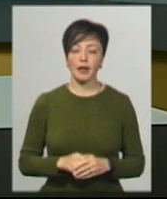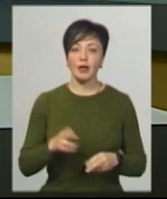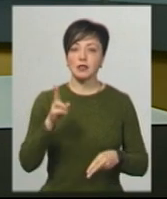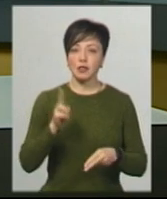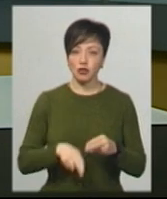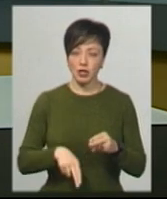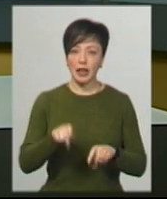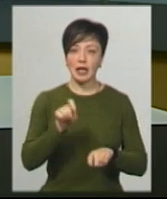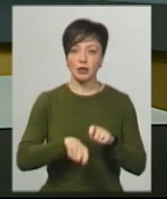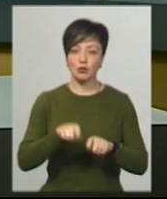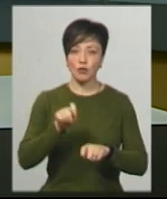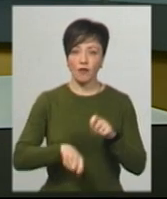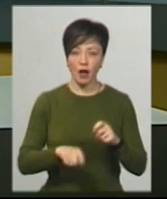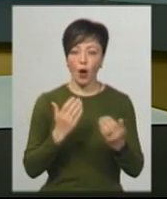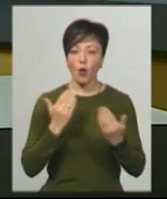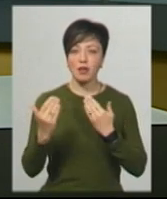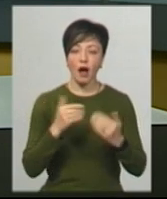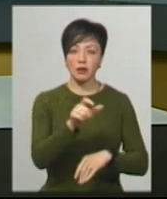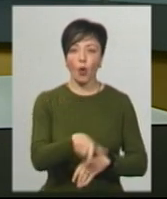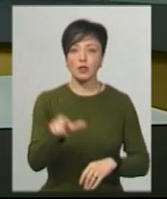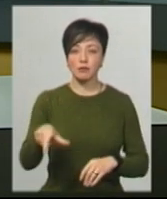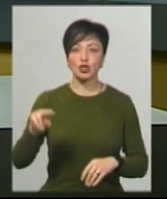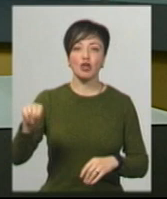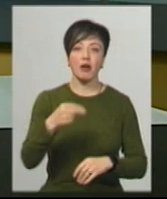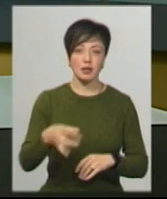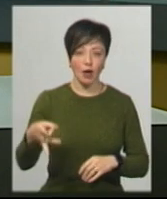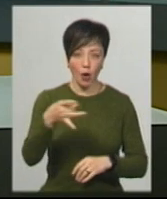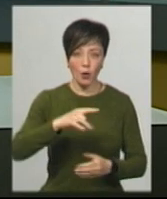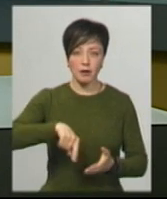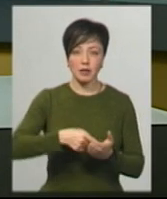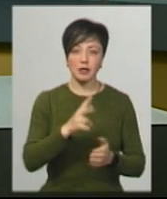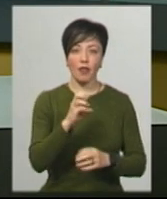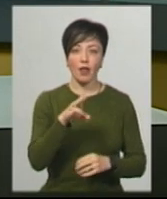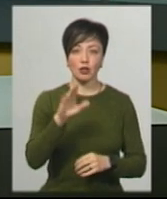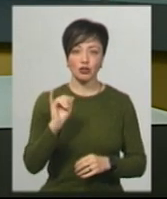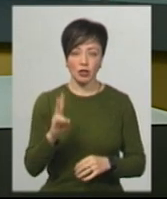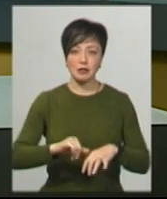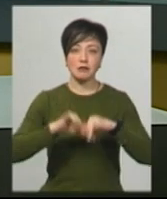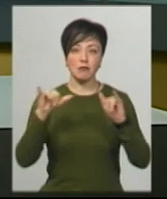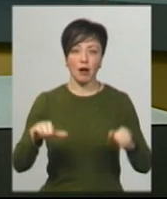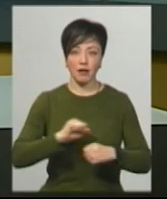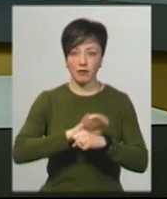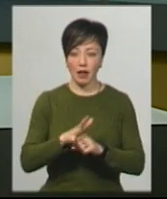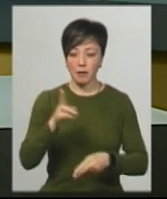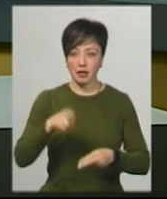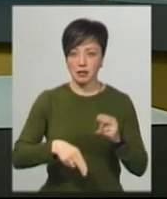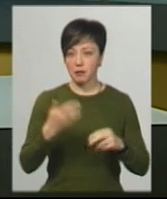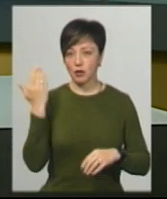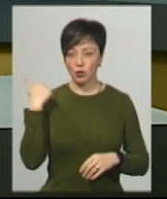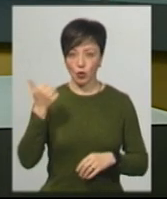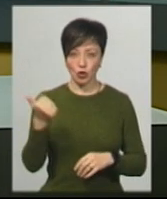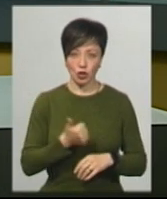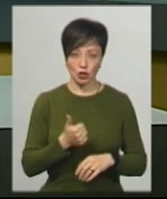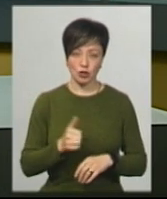закінчили тестування контактних осіб у Чемеровецькому районі та Нетрішині, де спалах COVID-19 стався наприкінці минулого